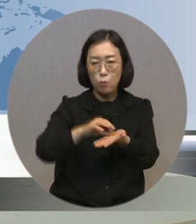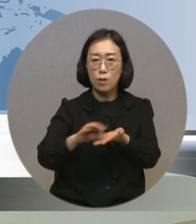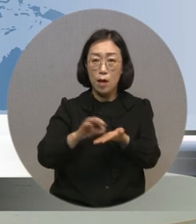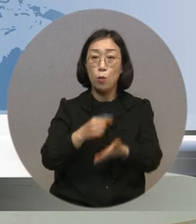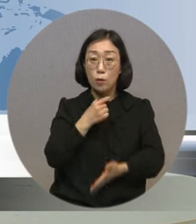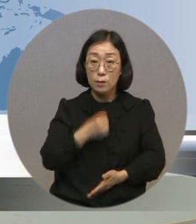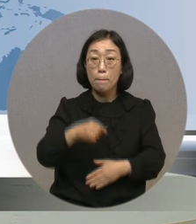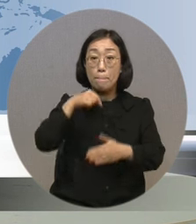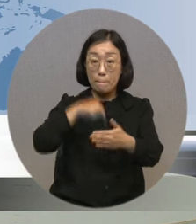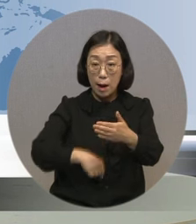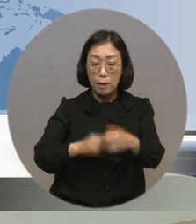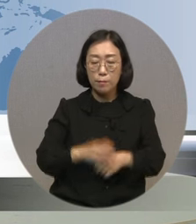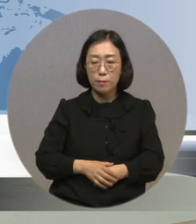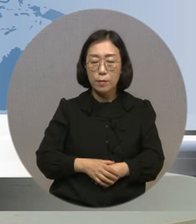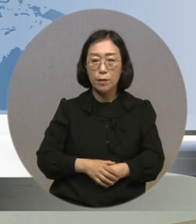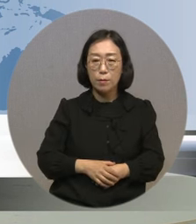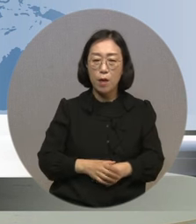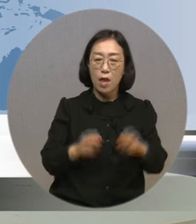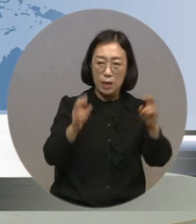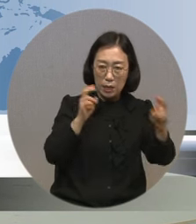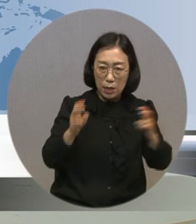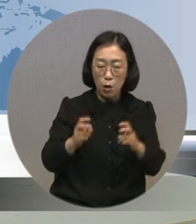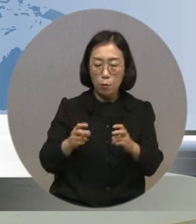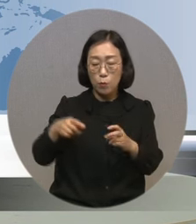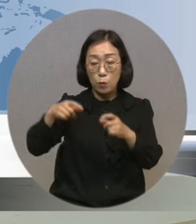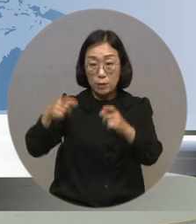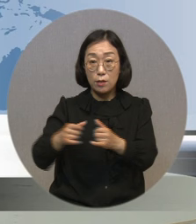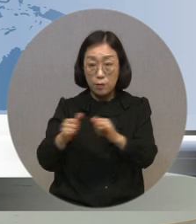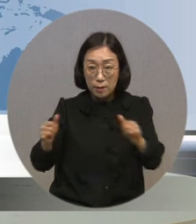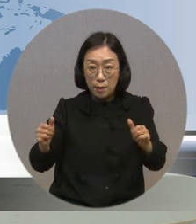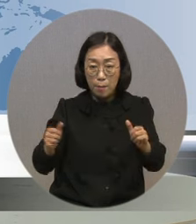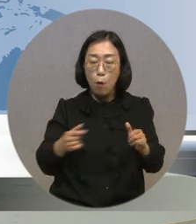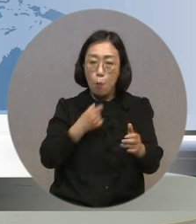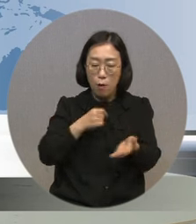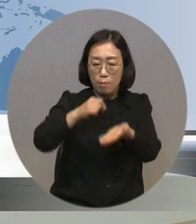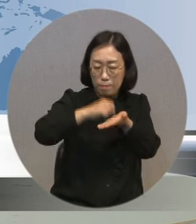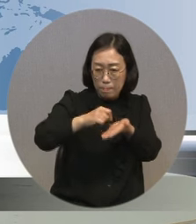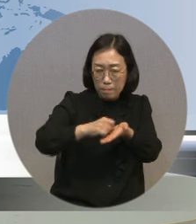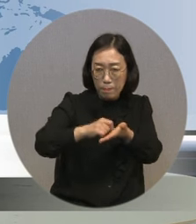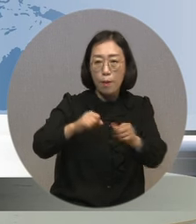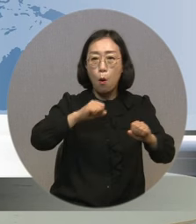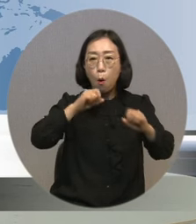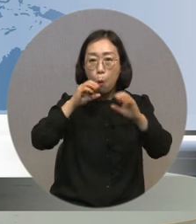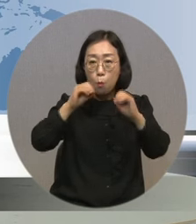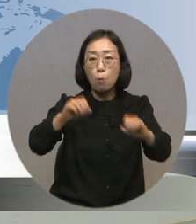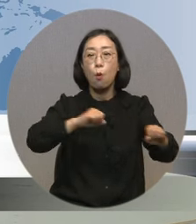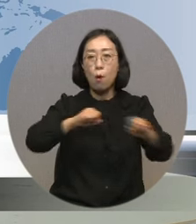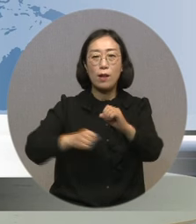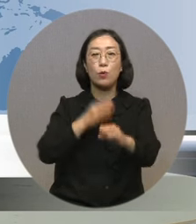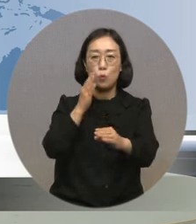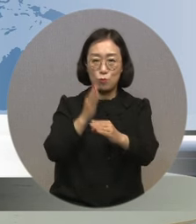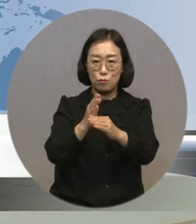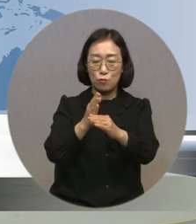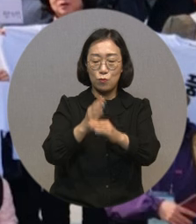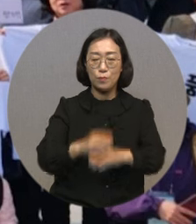마음을 담아 관내 기업과 시민들의 지지운동이 이어지고 있는데요. 정훈선 기자입니다.